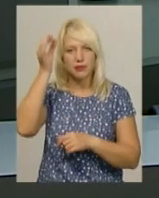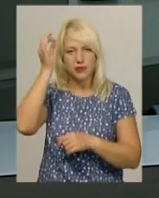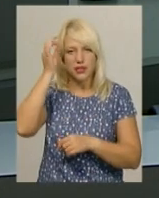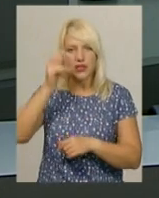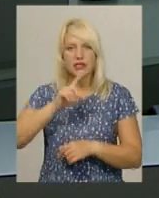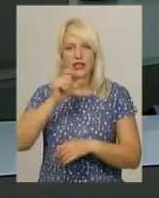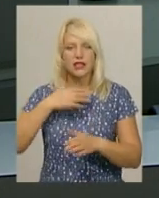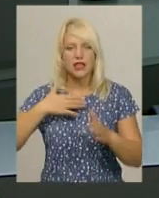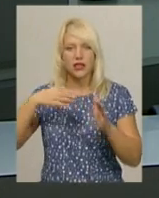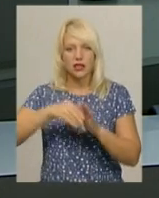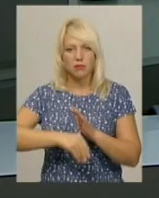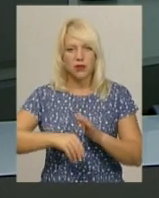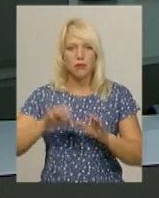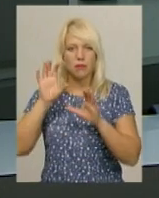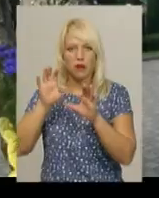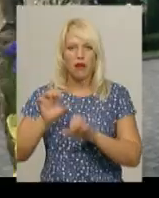загиблими правоохоронцями.